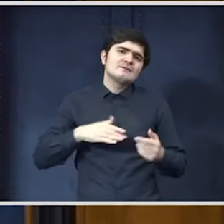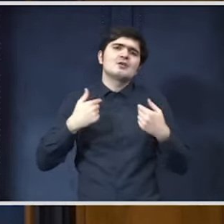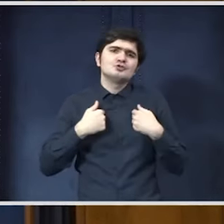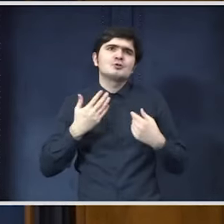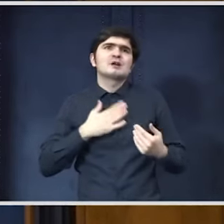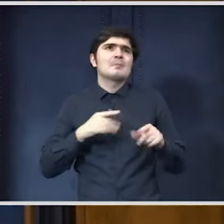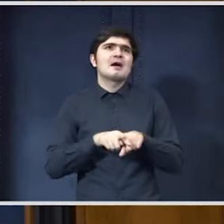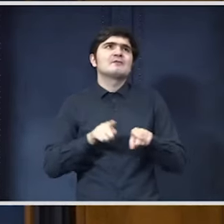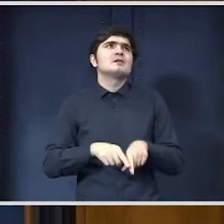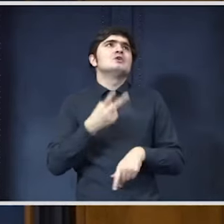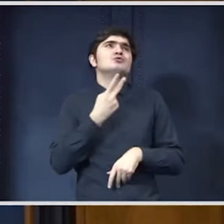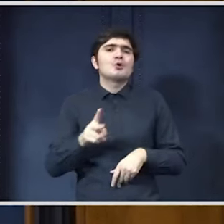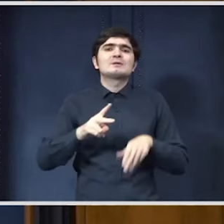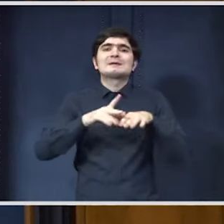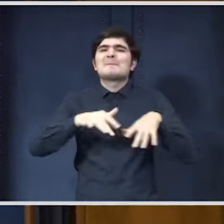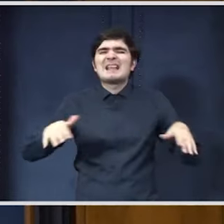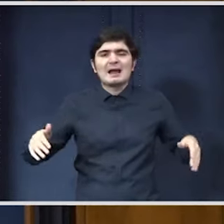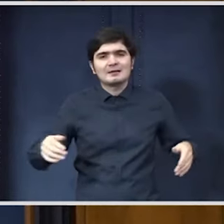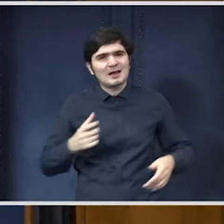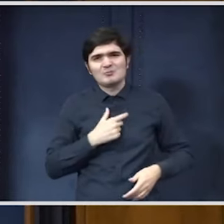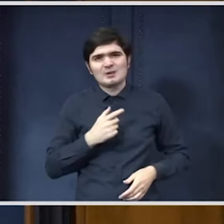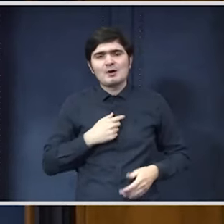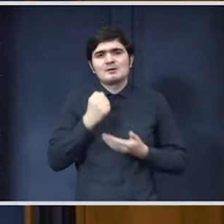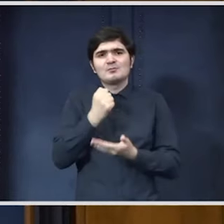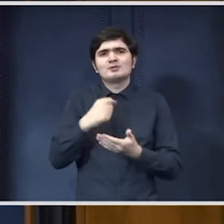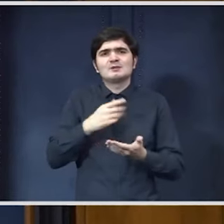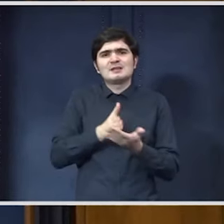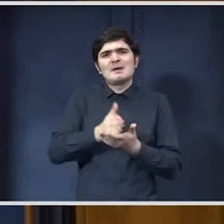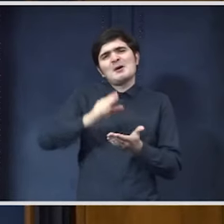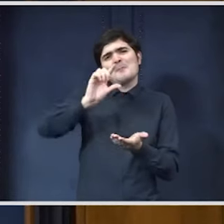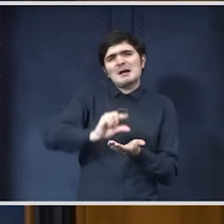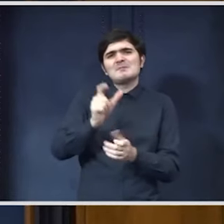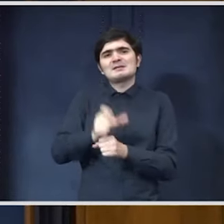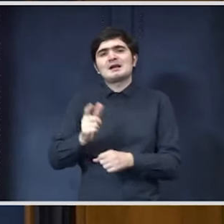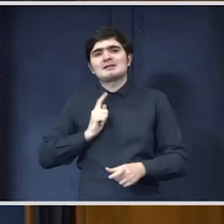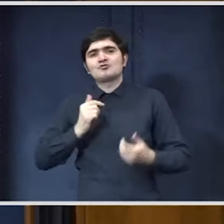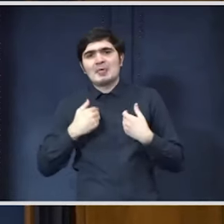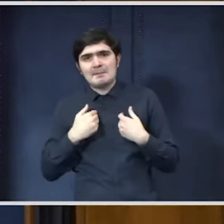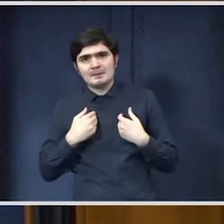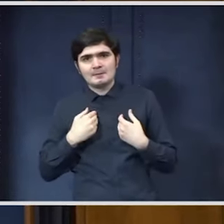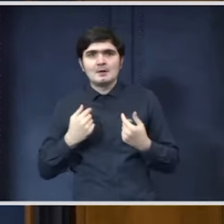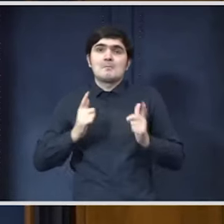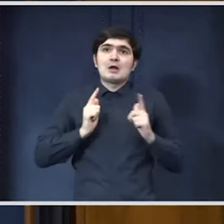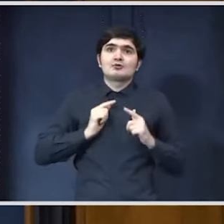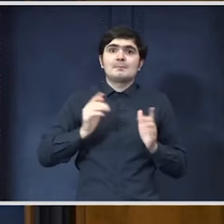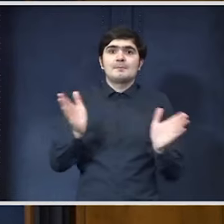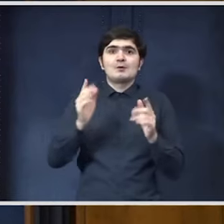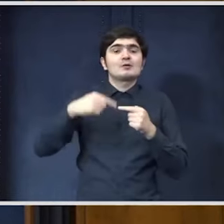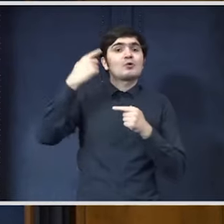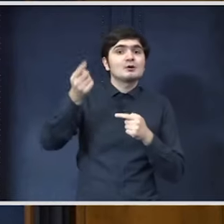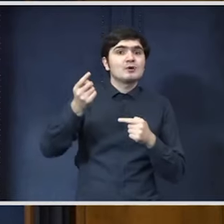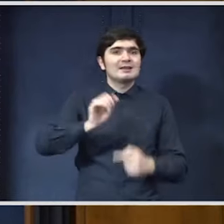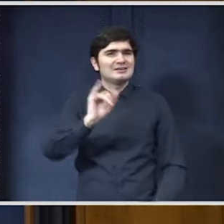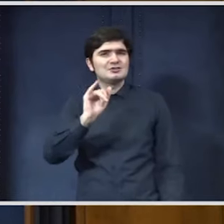în spoziție 200 de miliarde, dar până la urmă bugetul e mereu mai mic decât așteptările. Mă aștept ca în perioada următoare